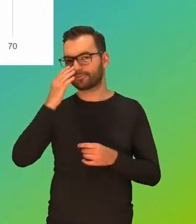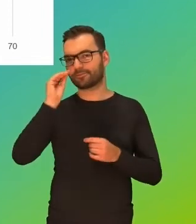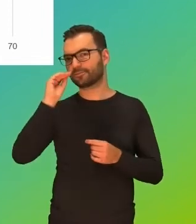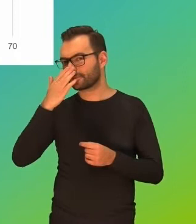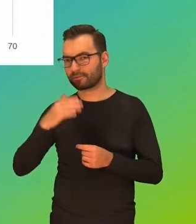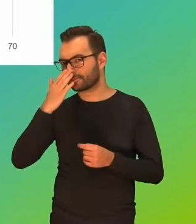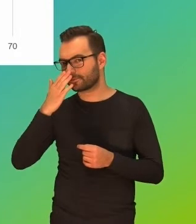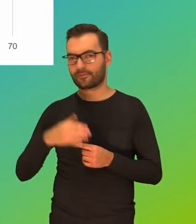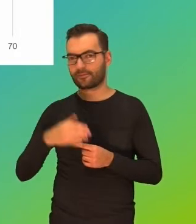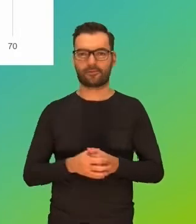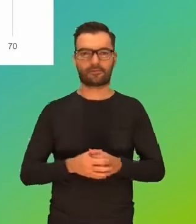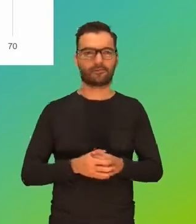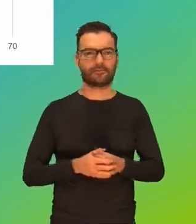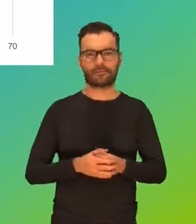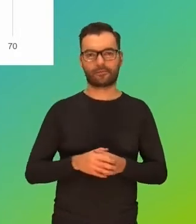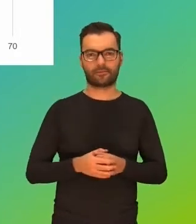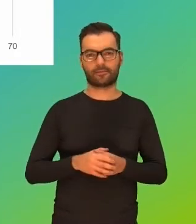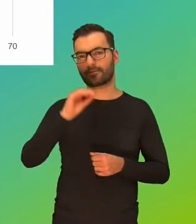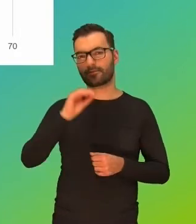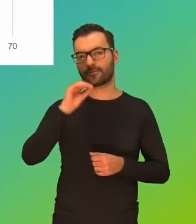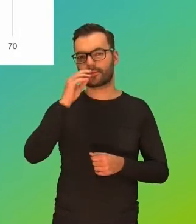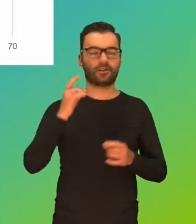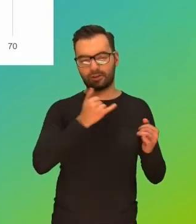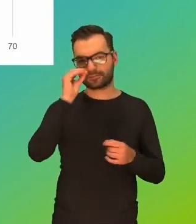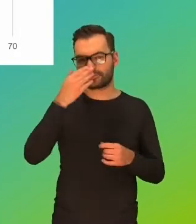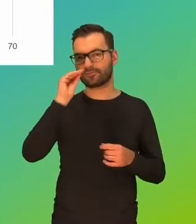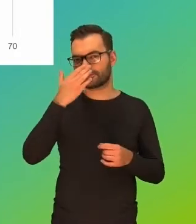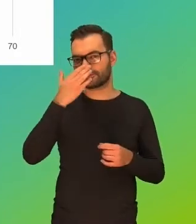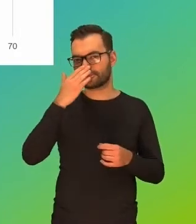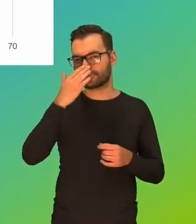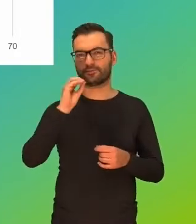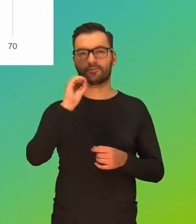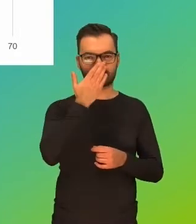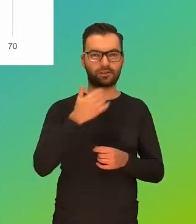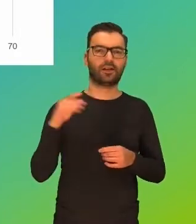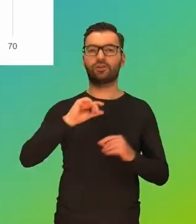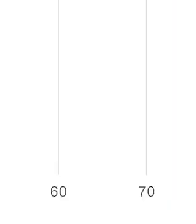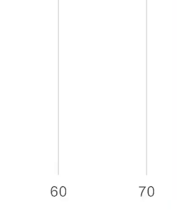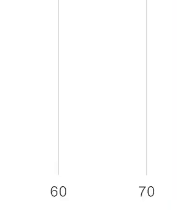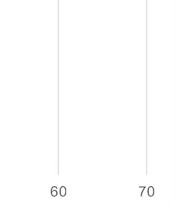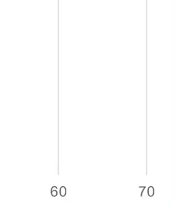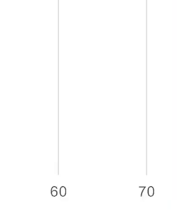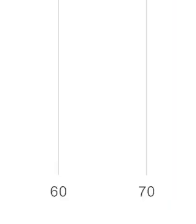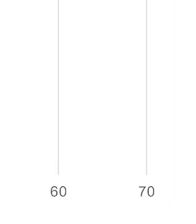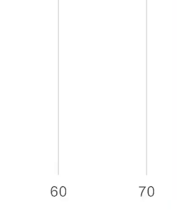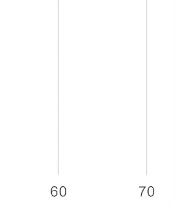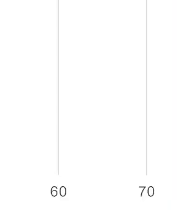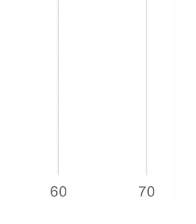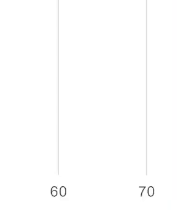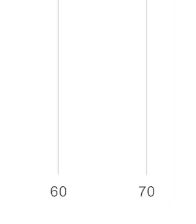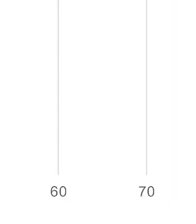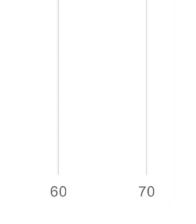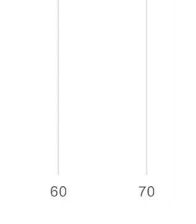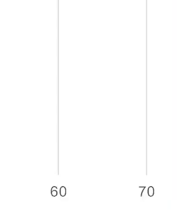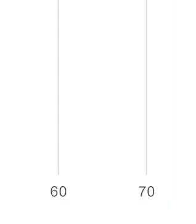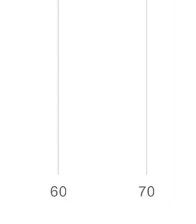sieci i one się nie udają. Nie udają się raz za razem. Co jeszcze zgłaszają dzieci? Mówią o tym,